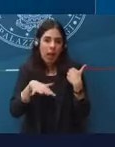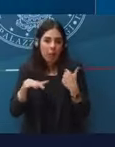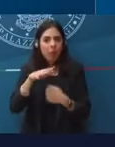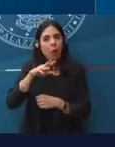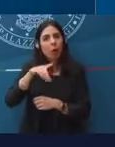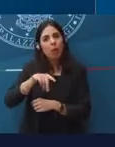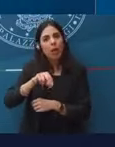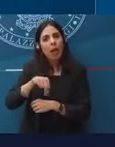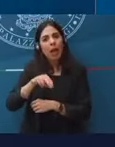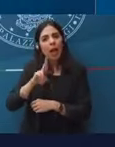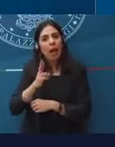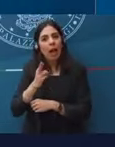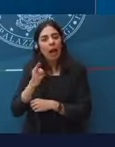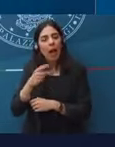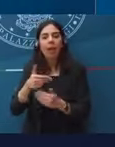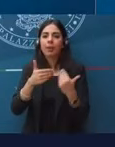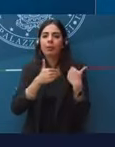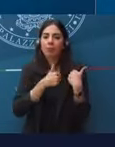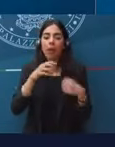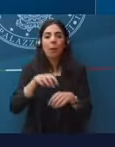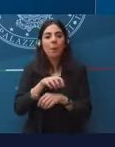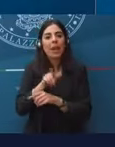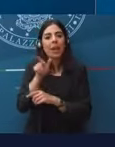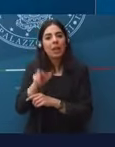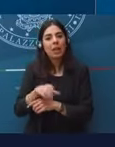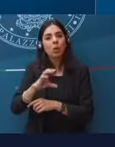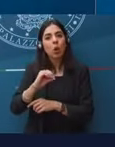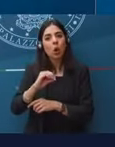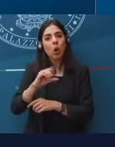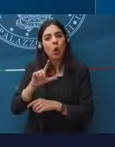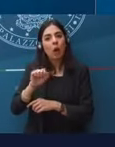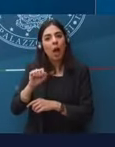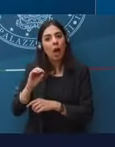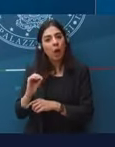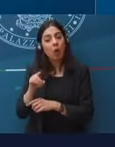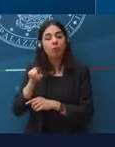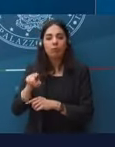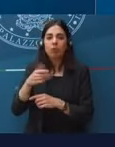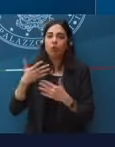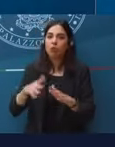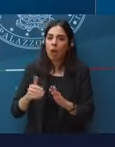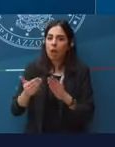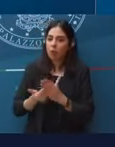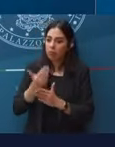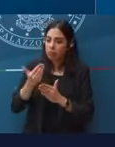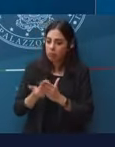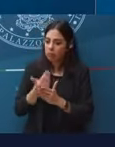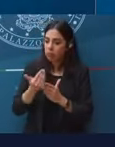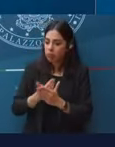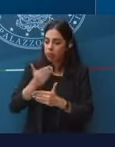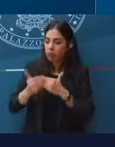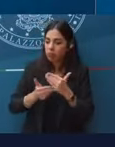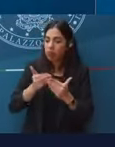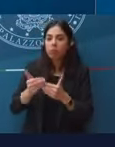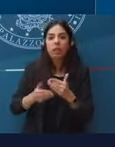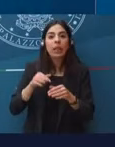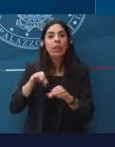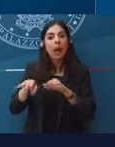PNRR, il Ministro Colao, che sta sviluppando una strategia direi molto